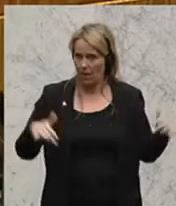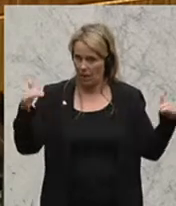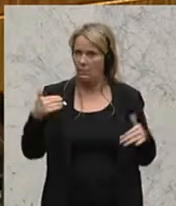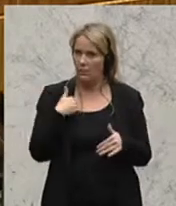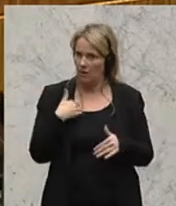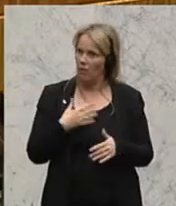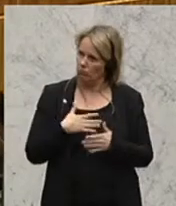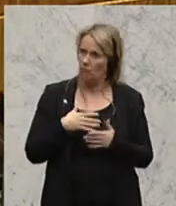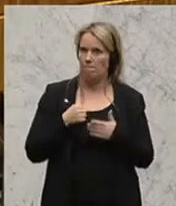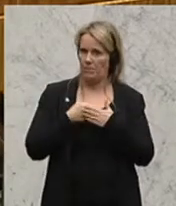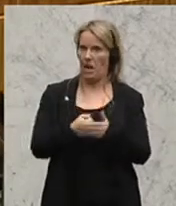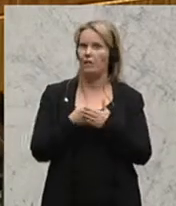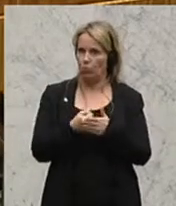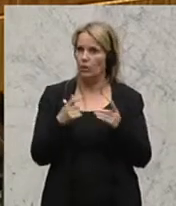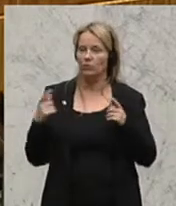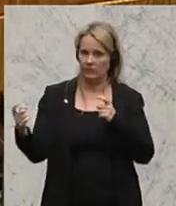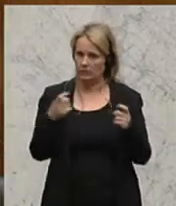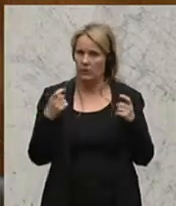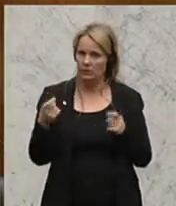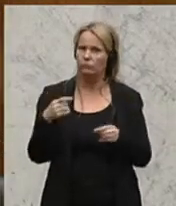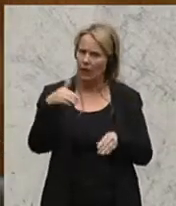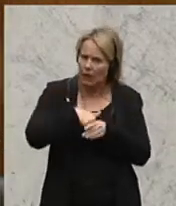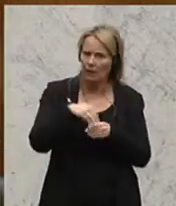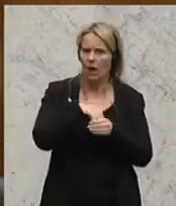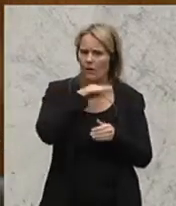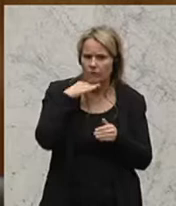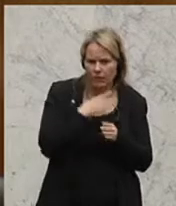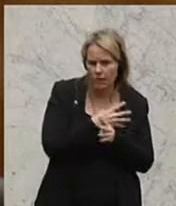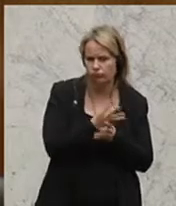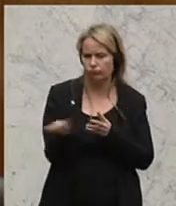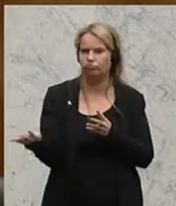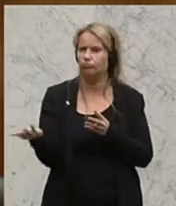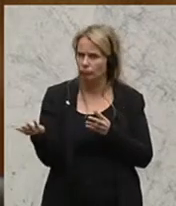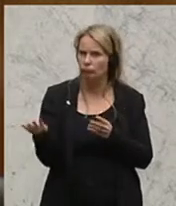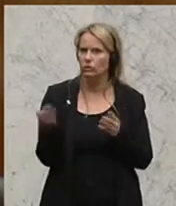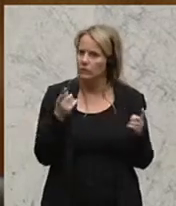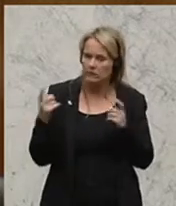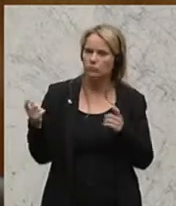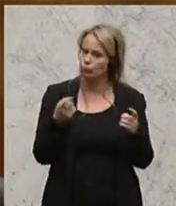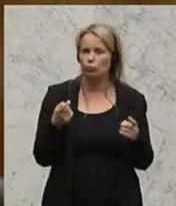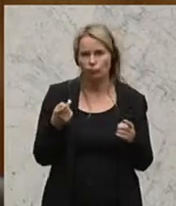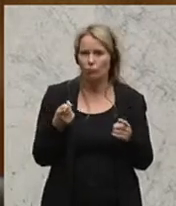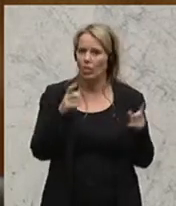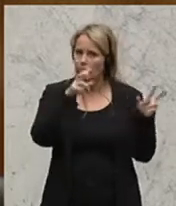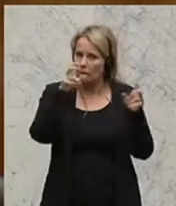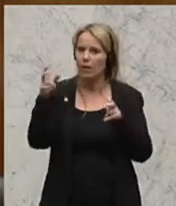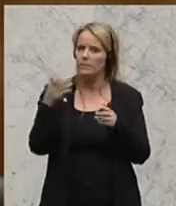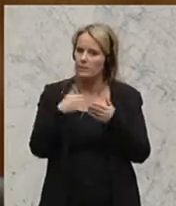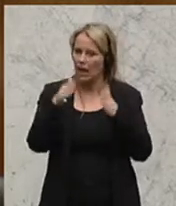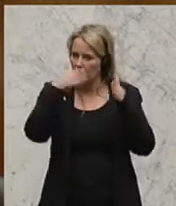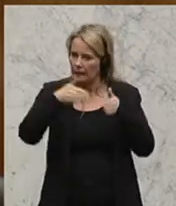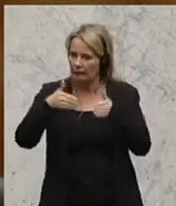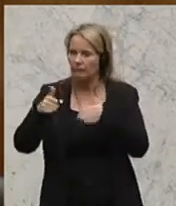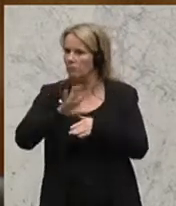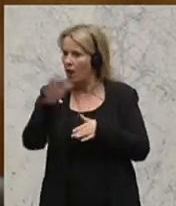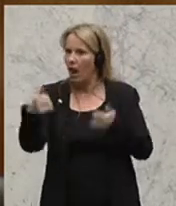eine sehr beeindruckende Debatte, ein wirklich sehr inhaltsreicher und ein Thema, das sehr intensiv